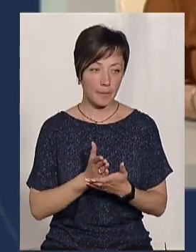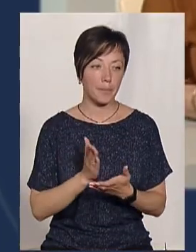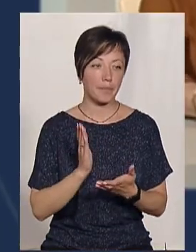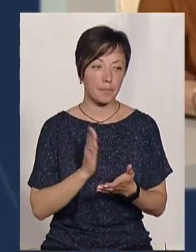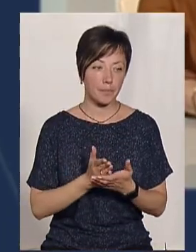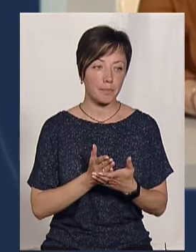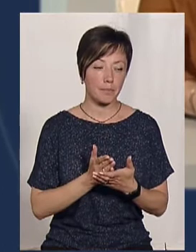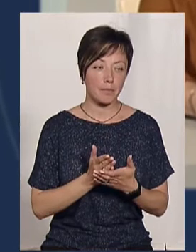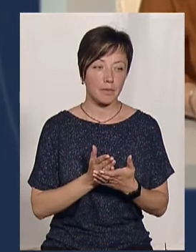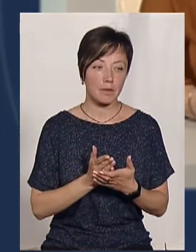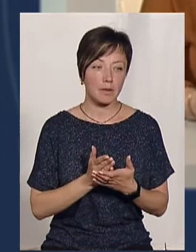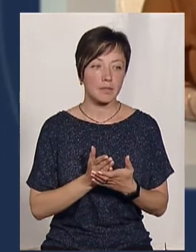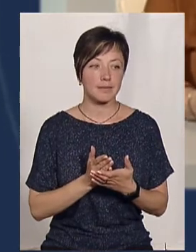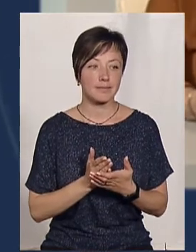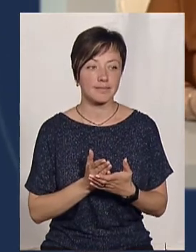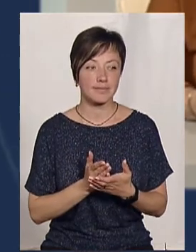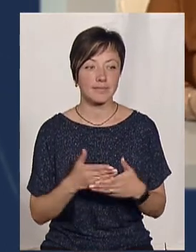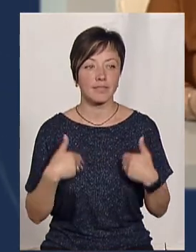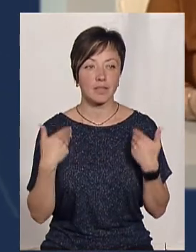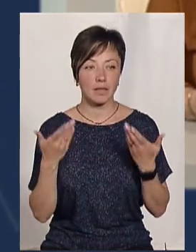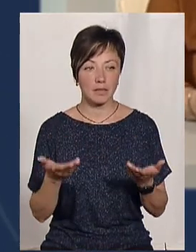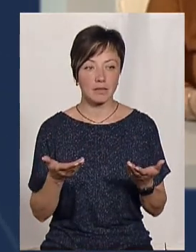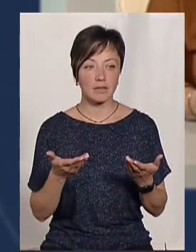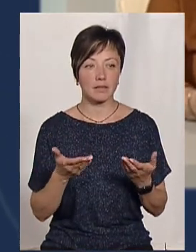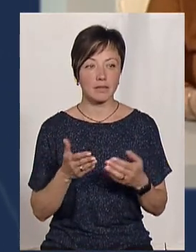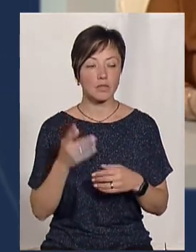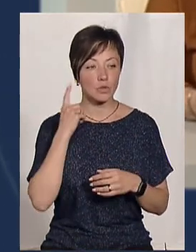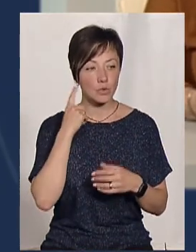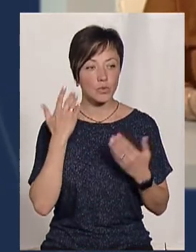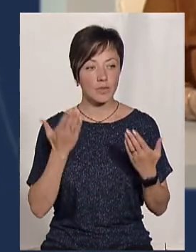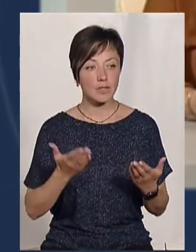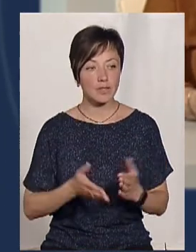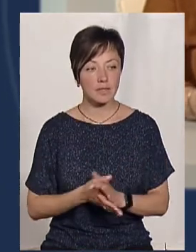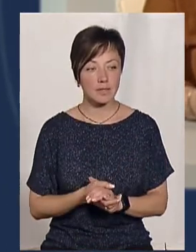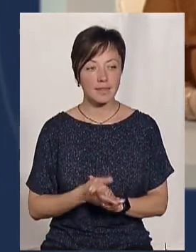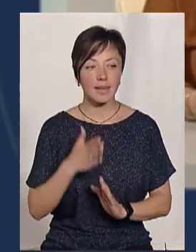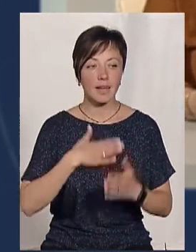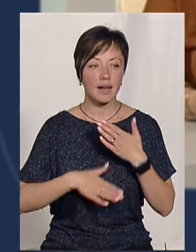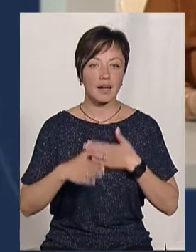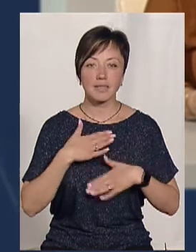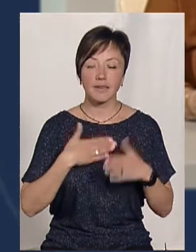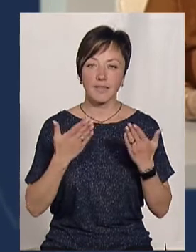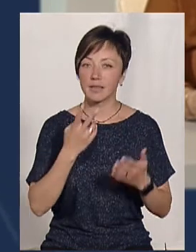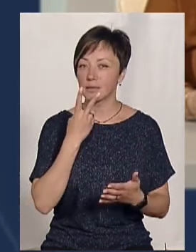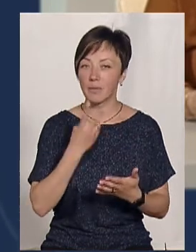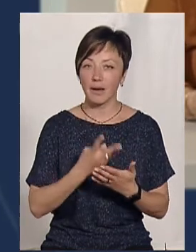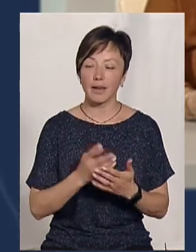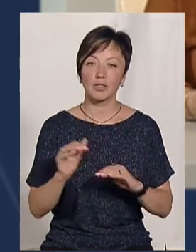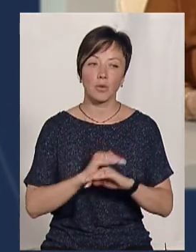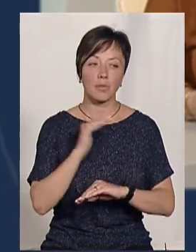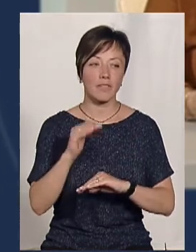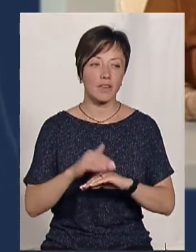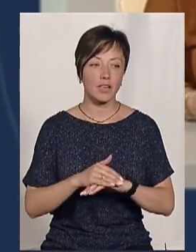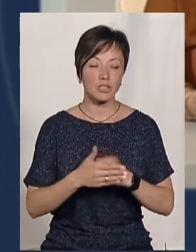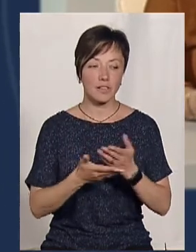пане Юрій, на зв'язку. Мої вітання, пане Юрій. Раді вас бачити. Доброго вечора